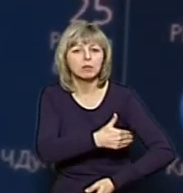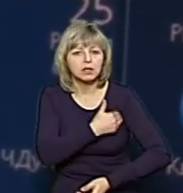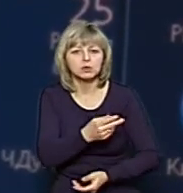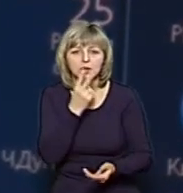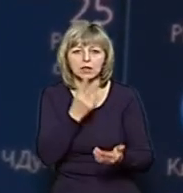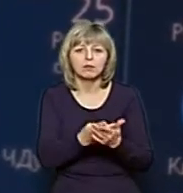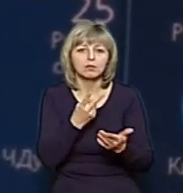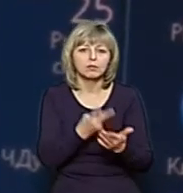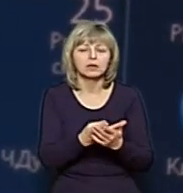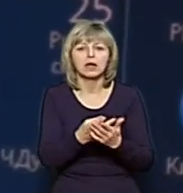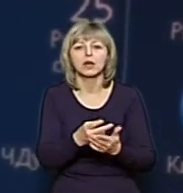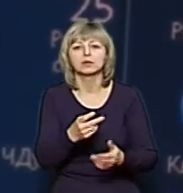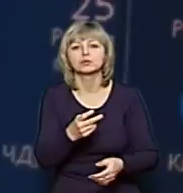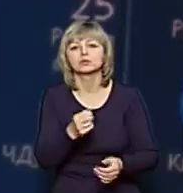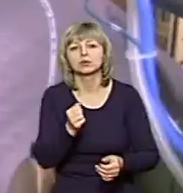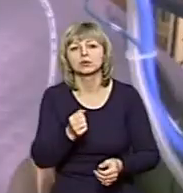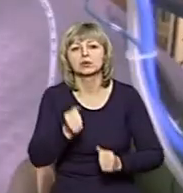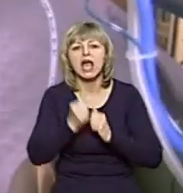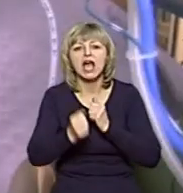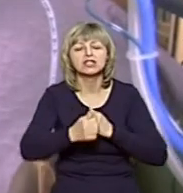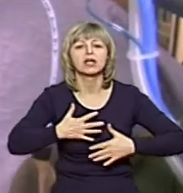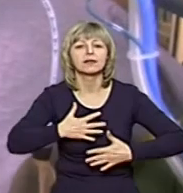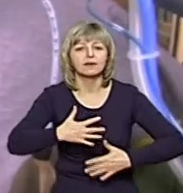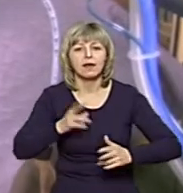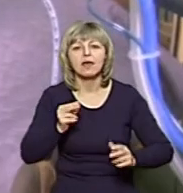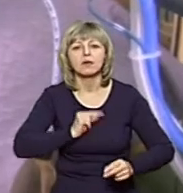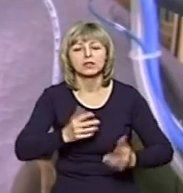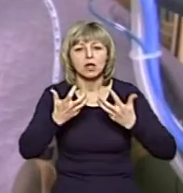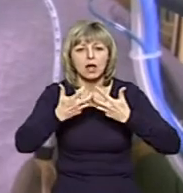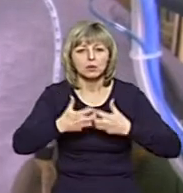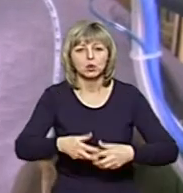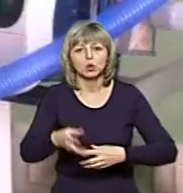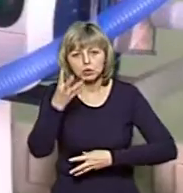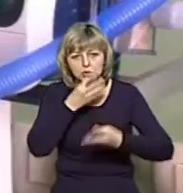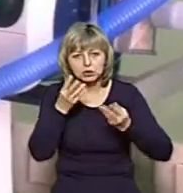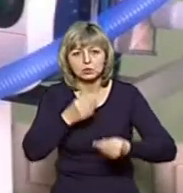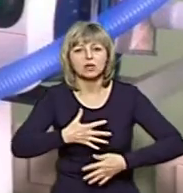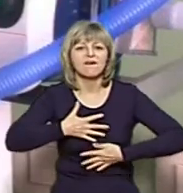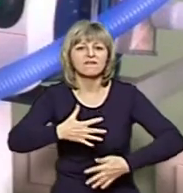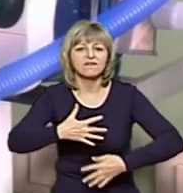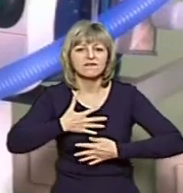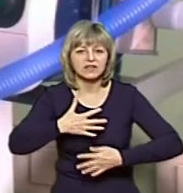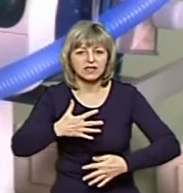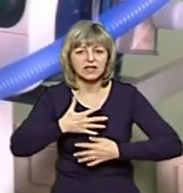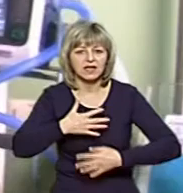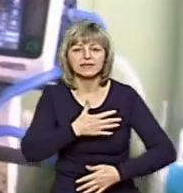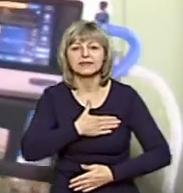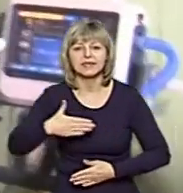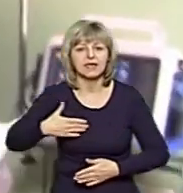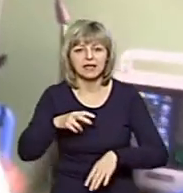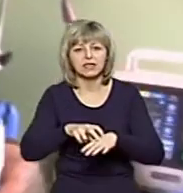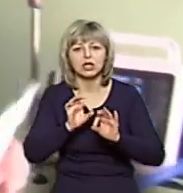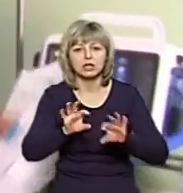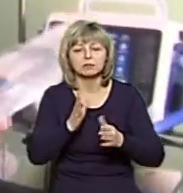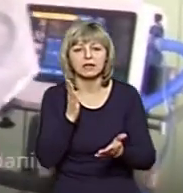показує неінвазивний тиск і чистоту дихання. Як працює апарат штучної вентиляції легень, лікар далі розповідає. Є